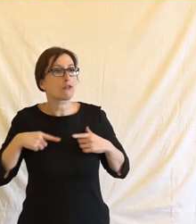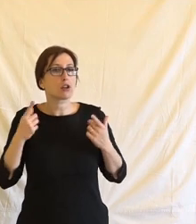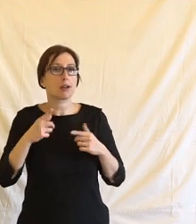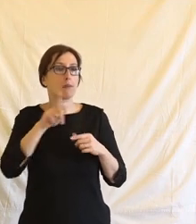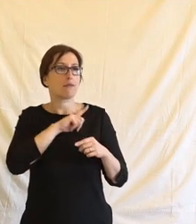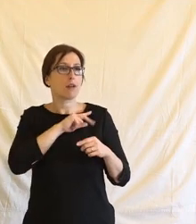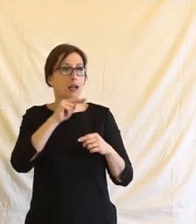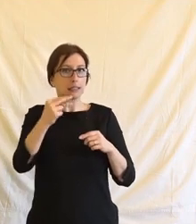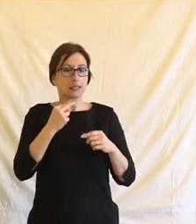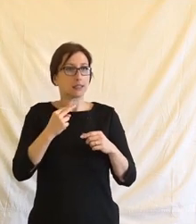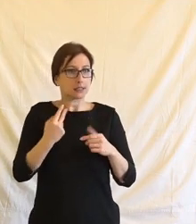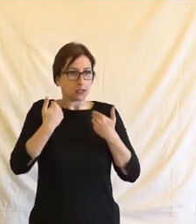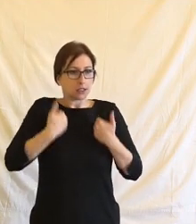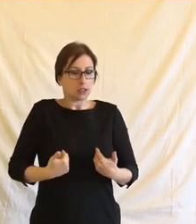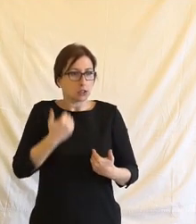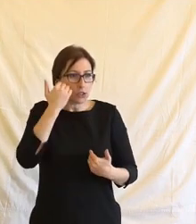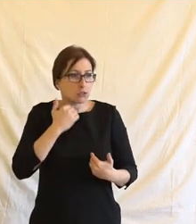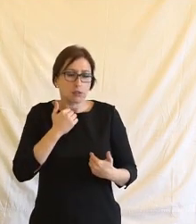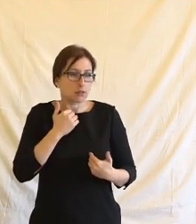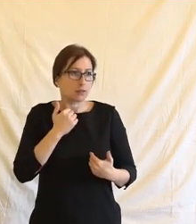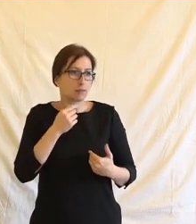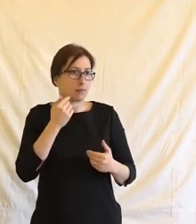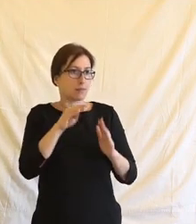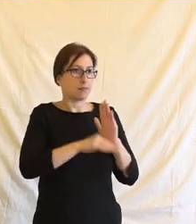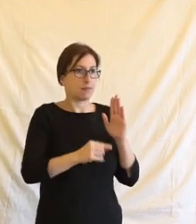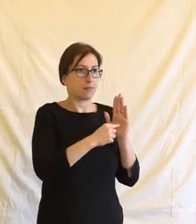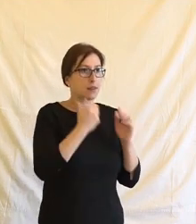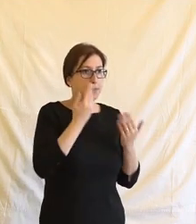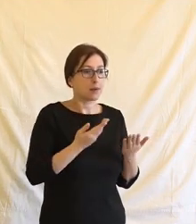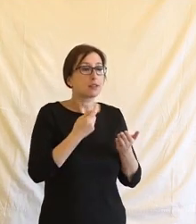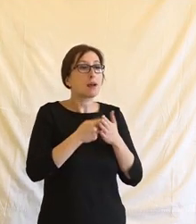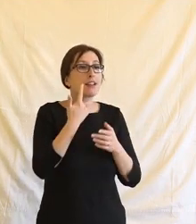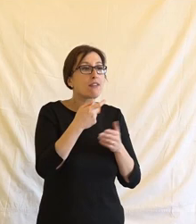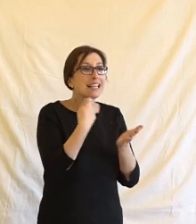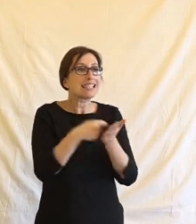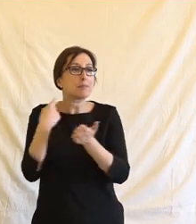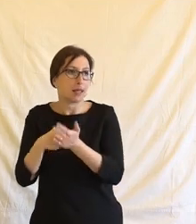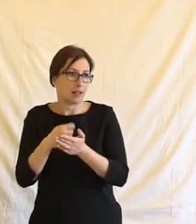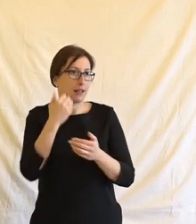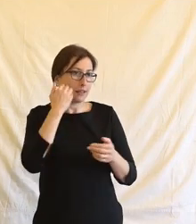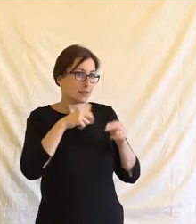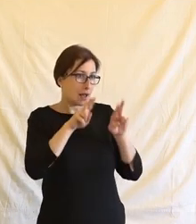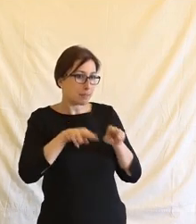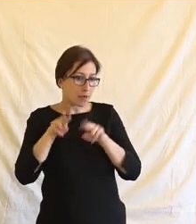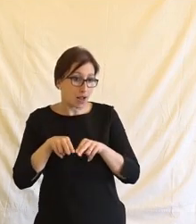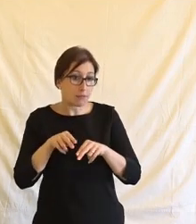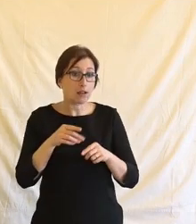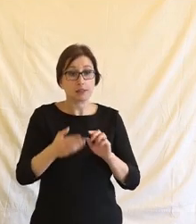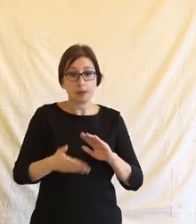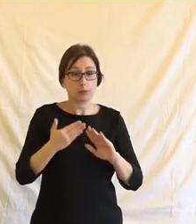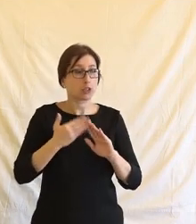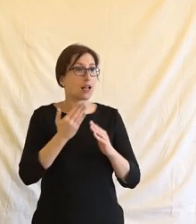důstojnost takové omezení nepřipouští. Takže tady jsou vlastně dva druhy lidských práv, přičemž některá